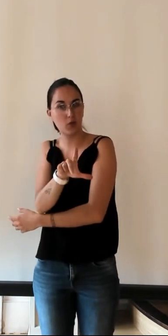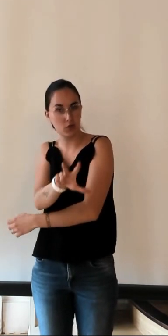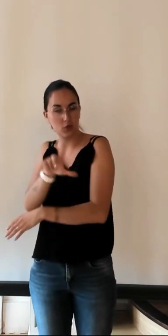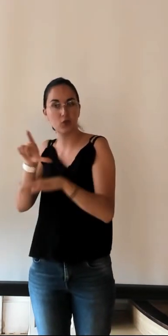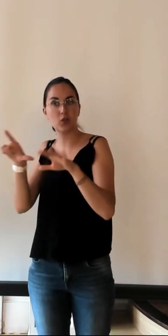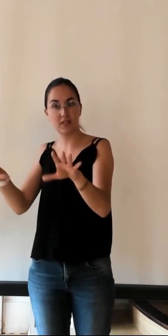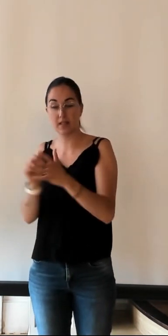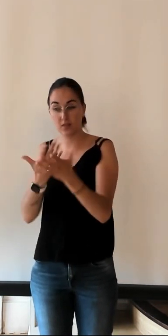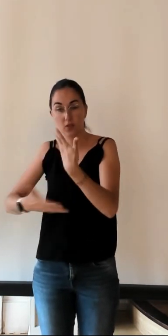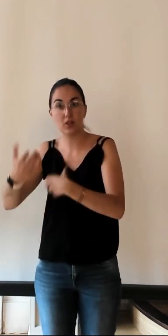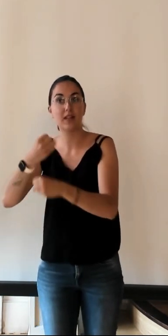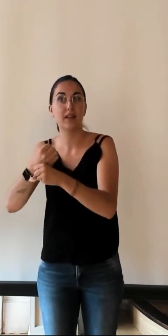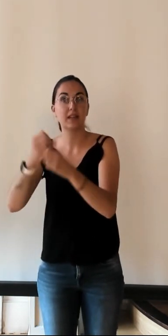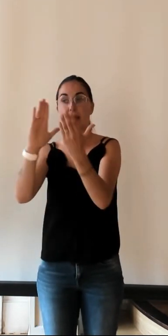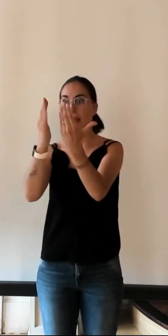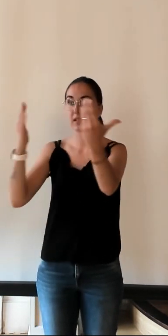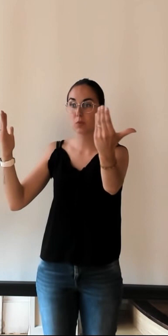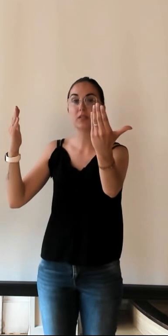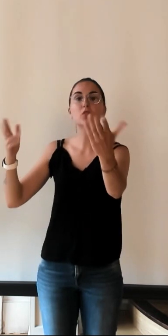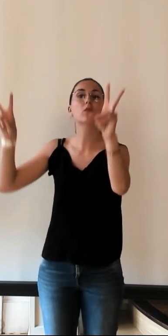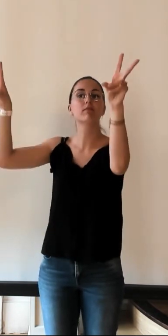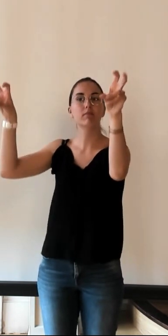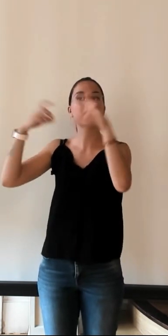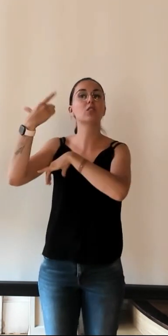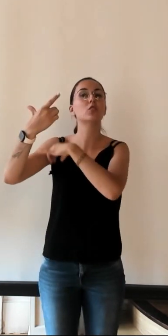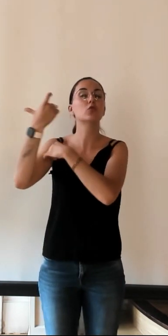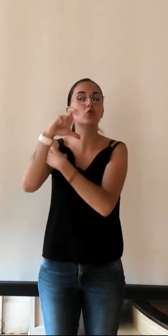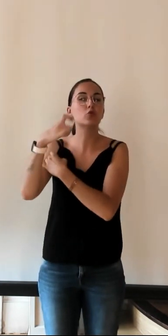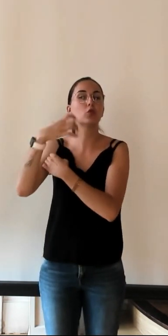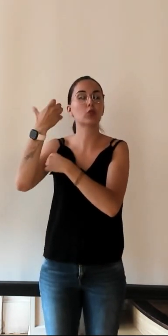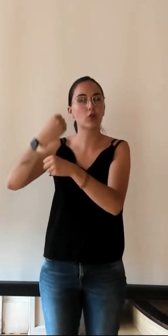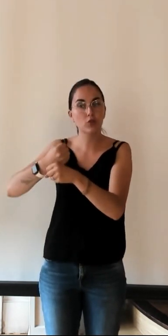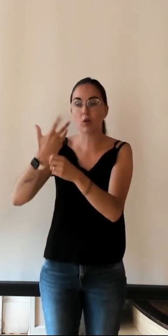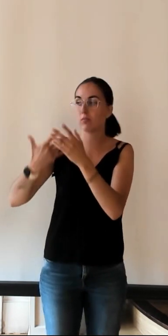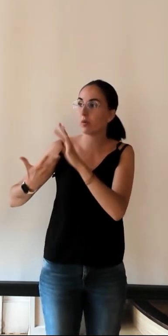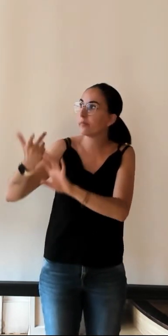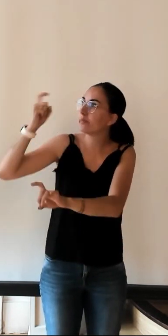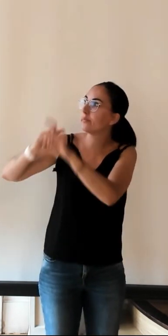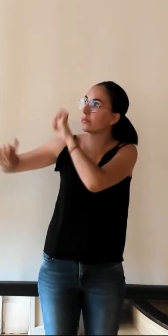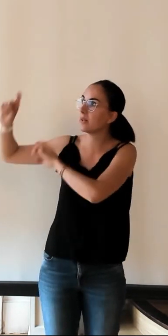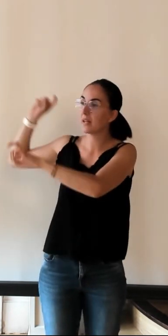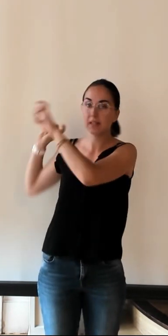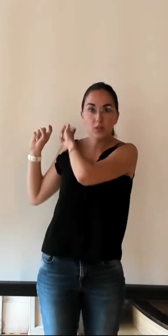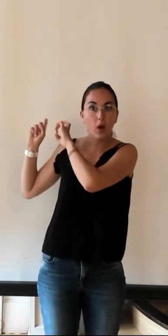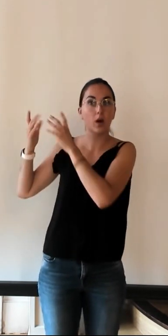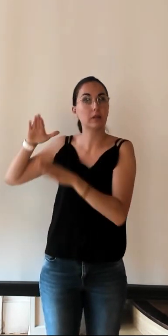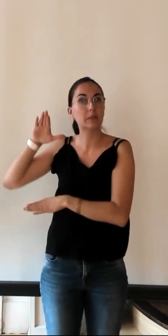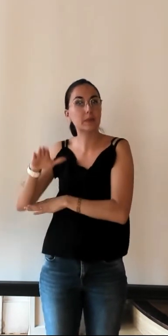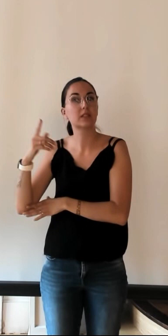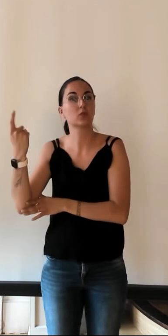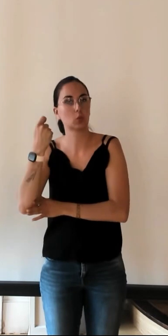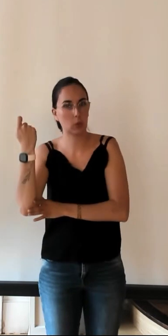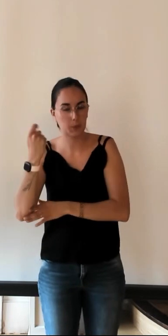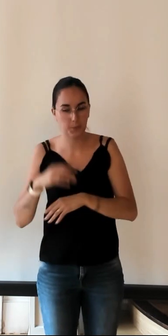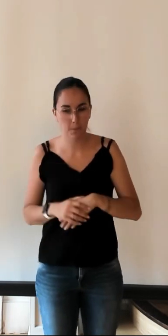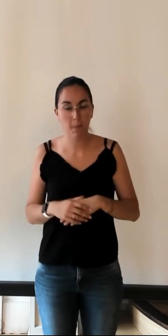intitulée « 200 ans de tourisme en Touraine ». Donc, ça a été un ouvrage collectif de l'équipe des archives parce qu'il y avait en